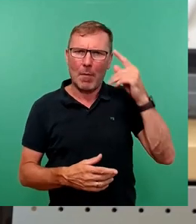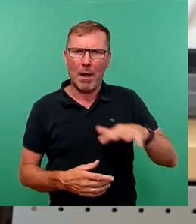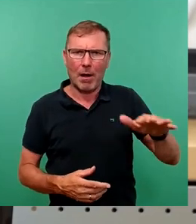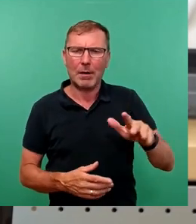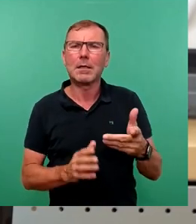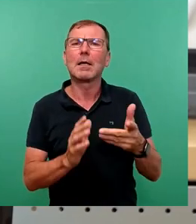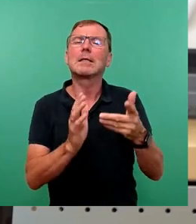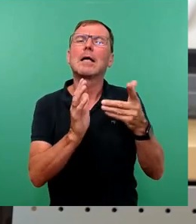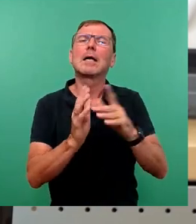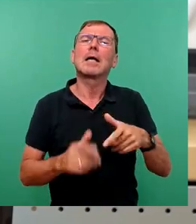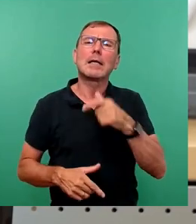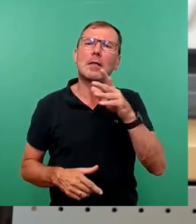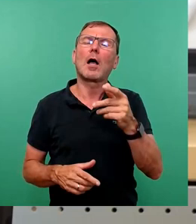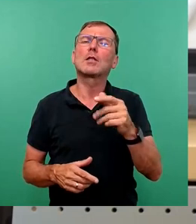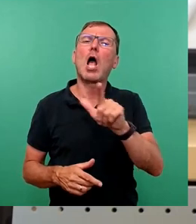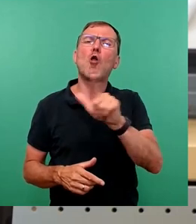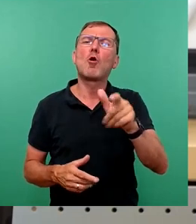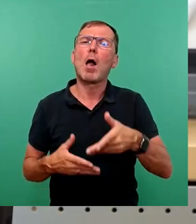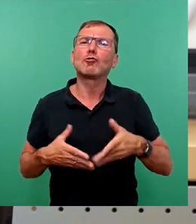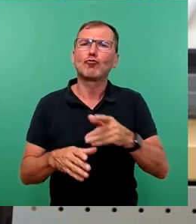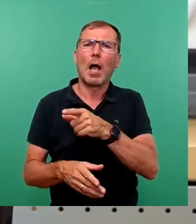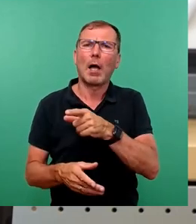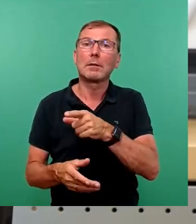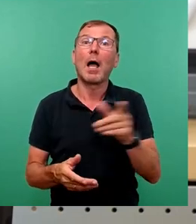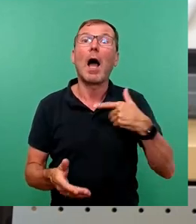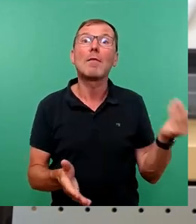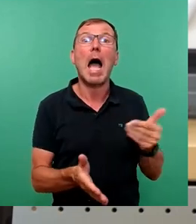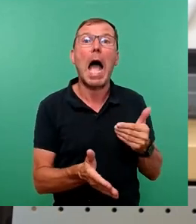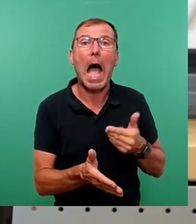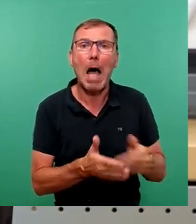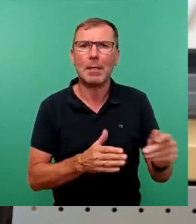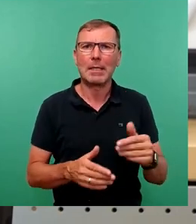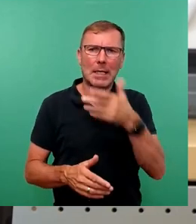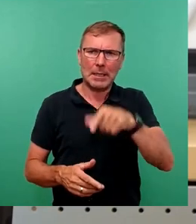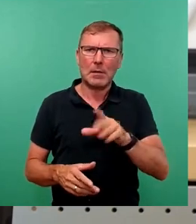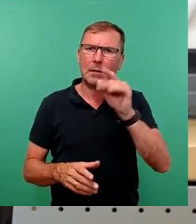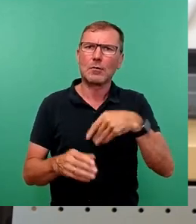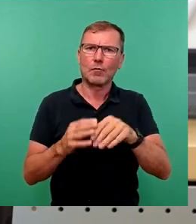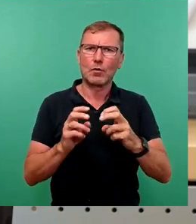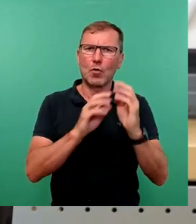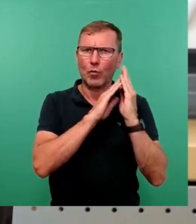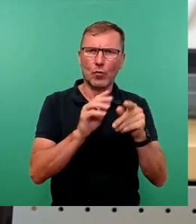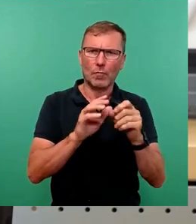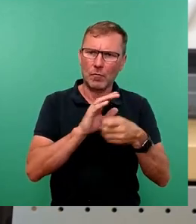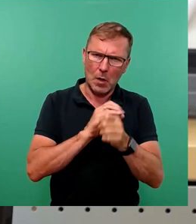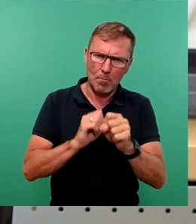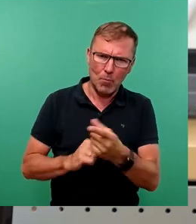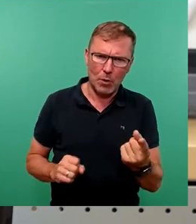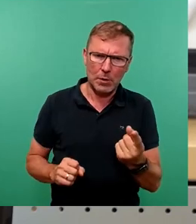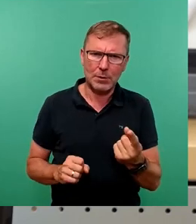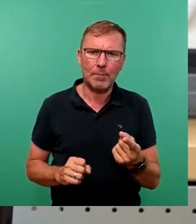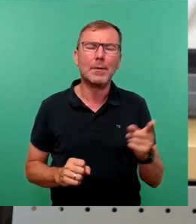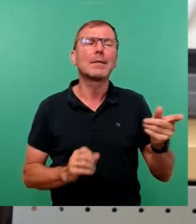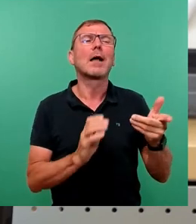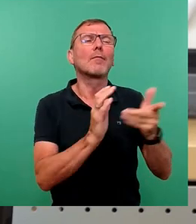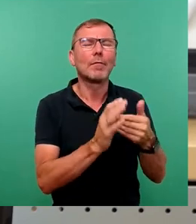-Luboldstraße als Flüchtlingsunterbringung abgelehnt, abgelehnt, was im Grunde eigentlich, naja, welches die Prüfung. Also,